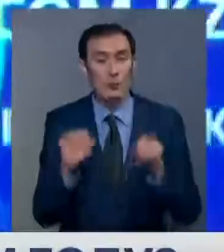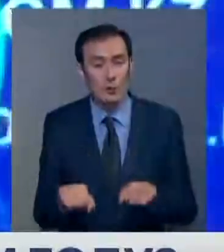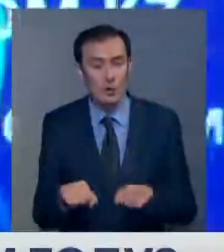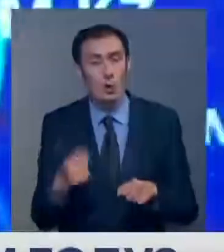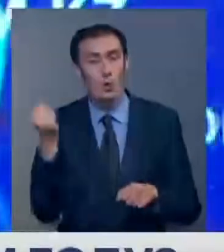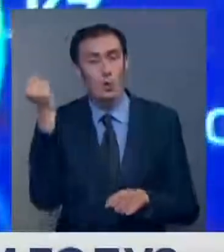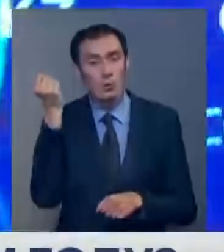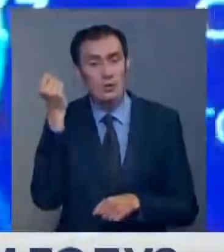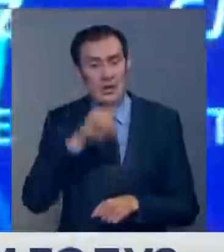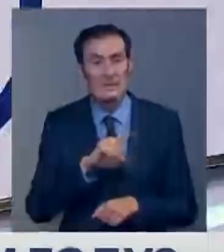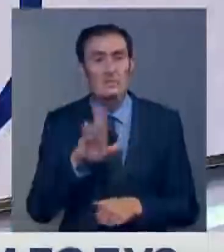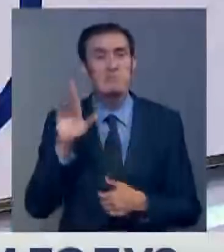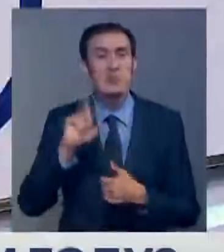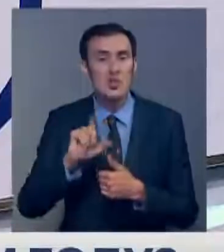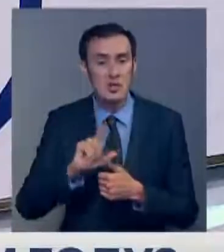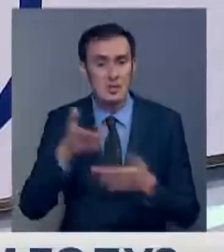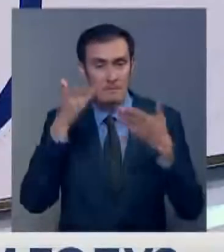будет уточнить в мечетях.